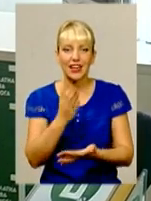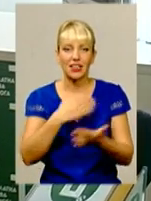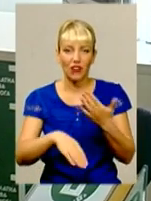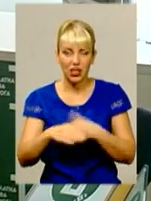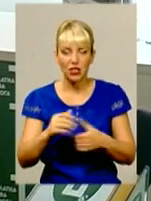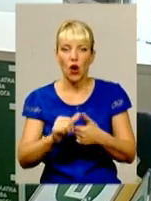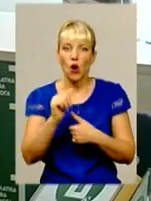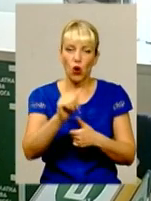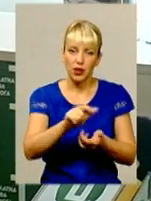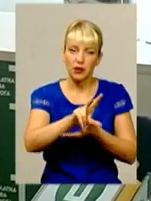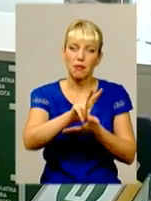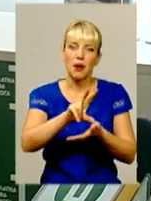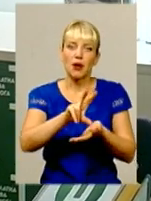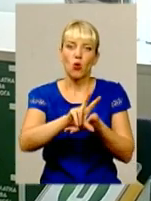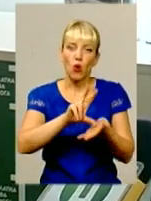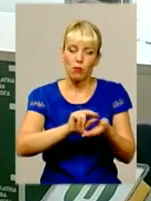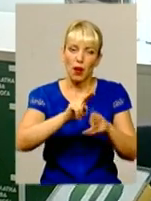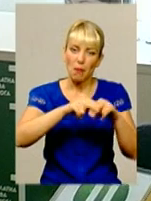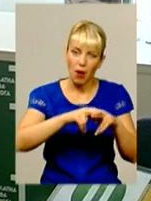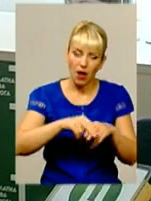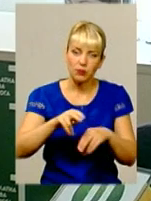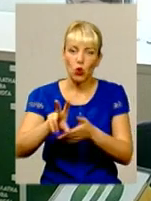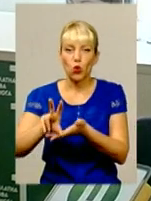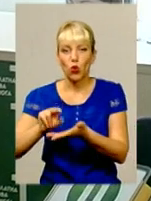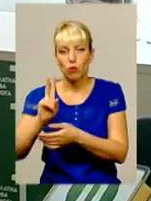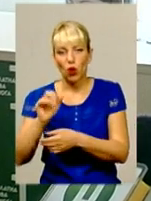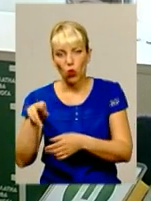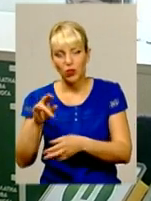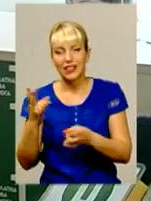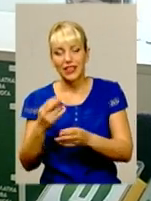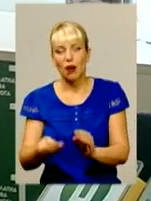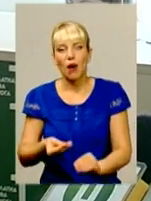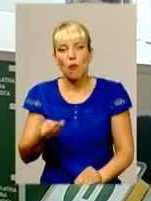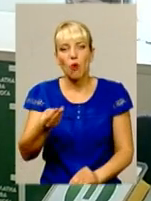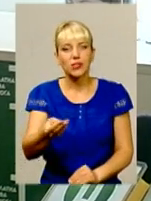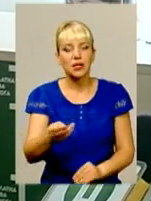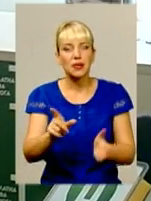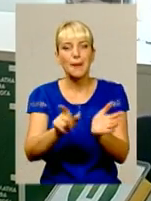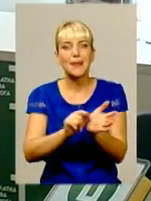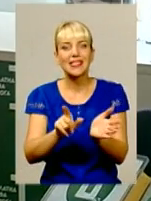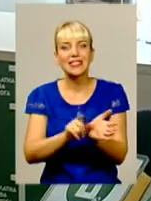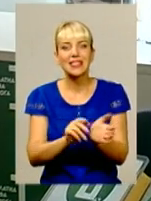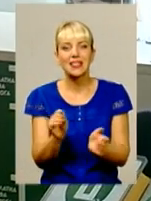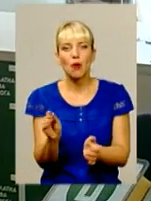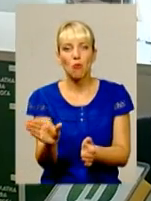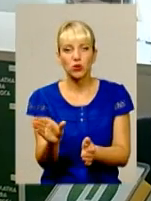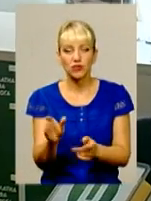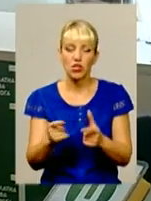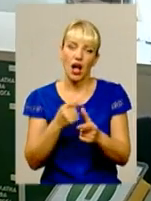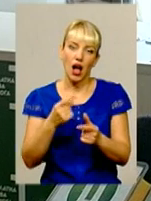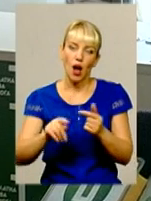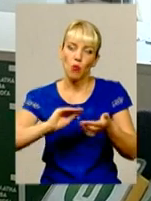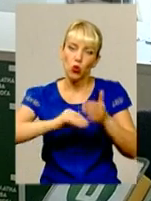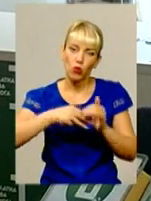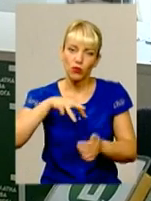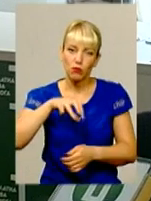паспорта та ідентифікаційного кода, потрібно подати пенсійне посвідчення або довідку МСЕК про те,